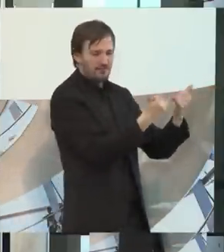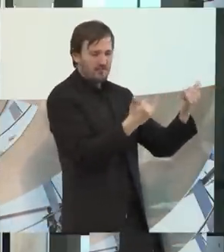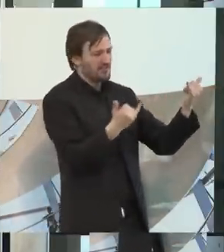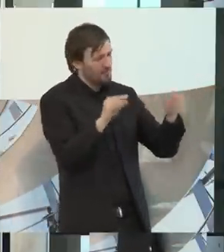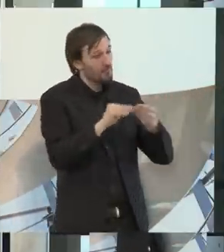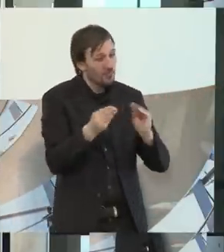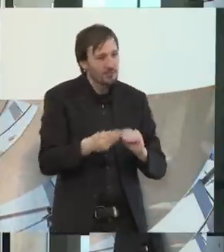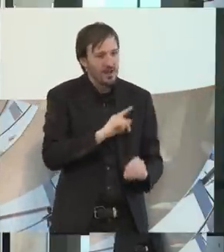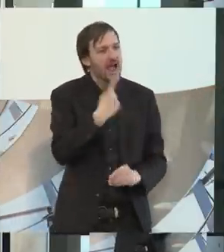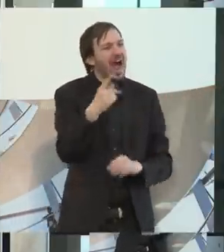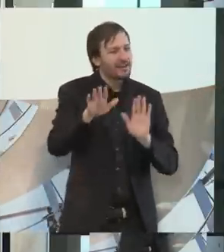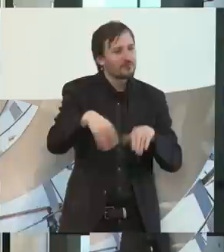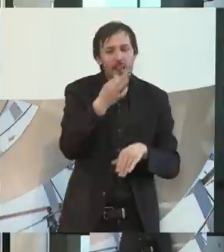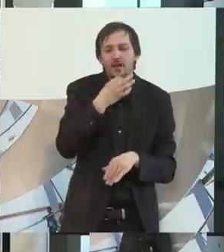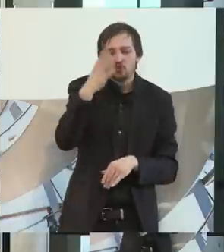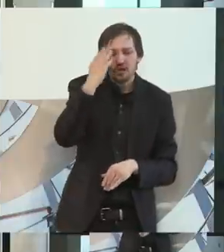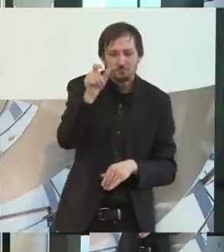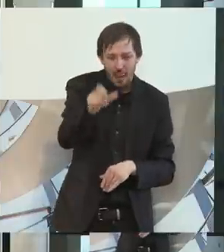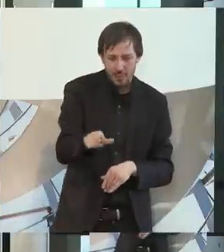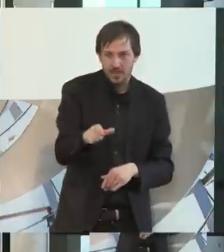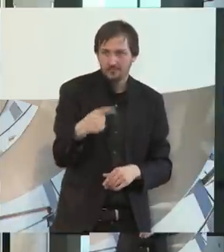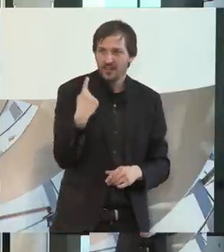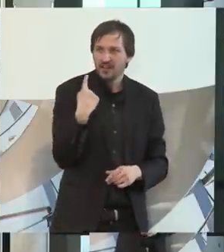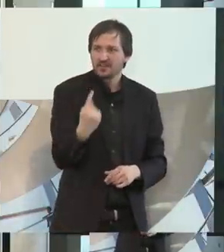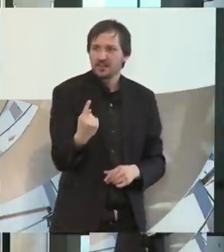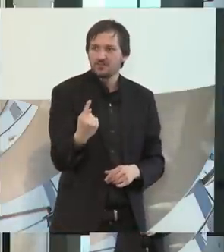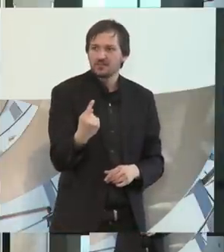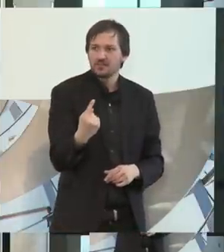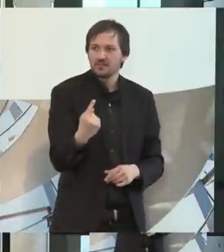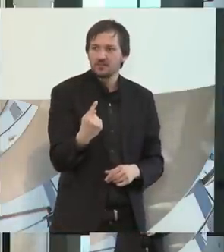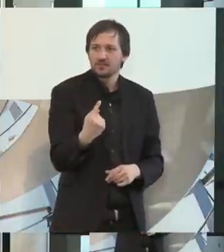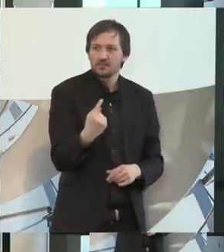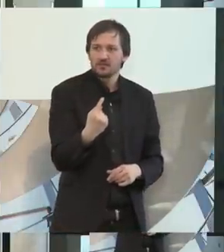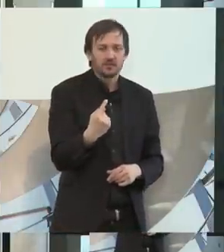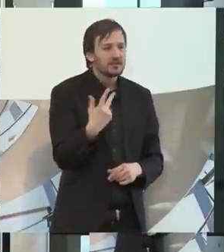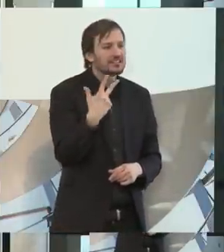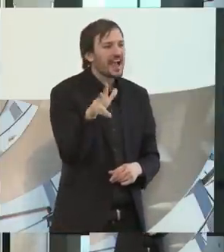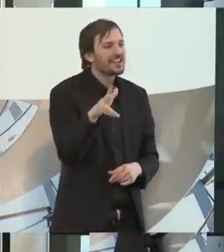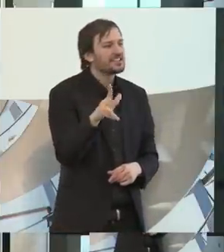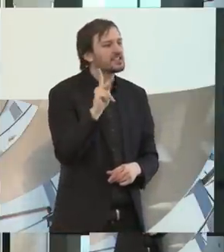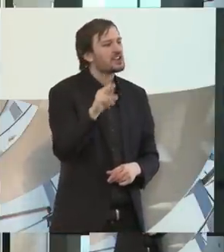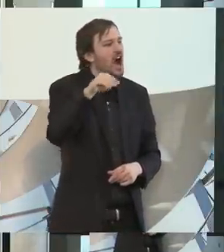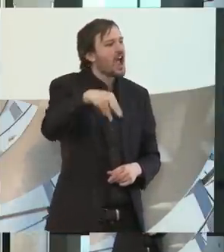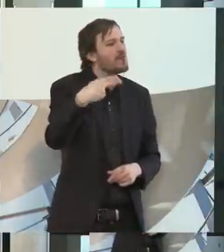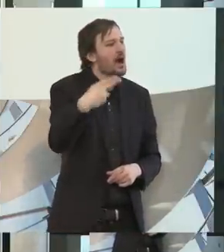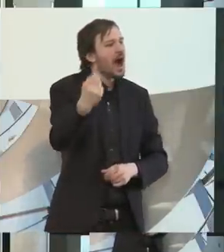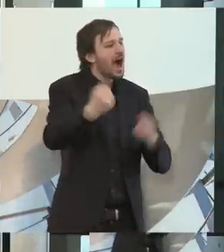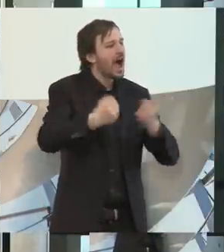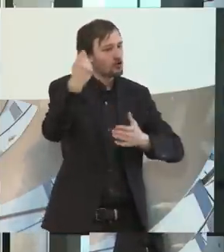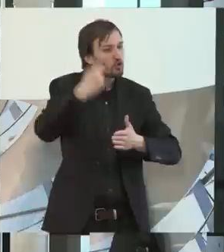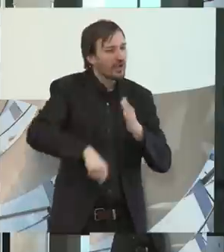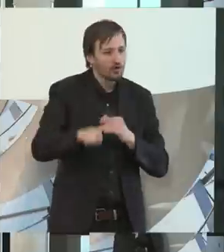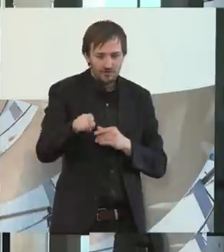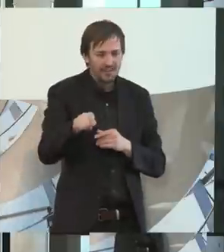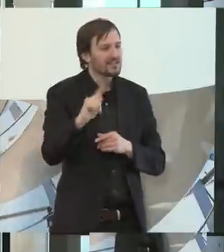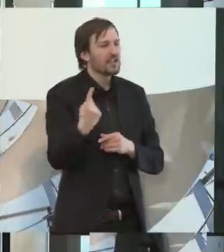Ich hatte mal einen Fall von einem jungen Mann, den möchte ich ganz kurz berichten. Der hat sich ein 30-Kam-A-Hauto gekauft. Da muss der sogar in Holland beziehen, weil das